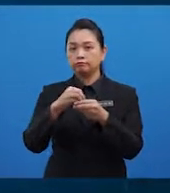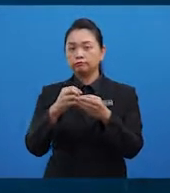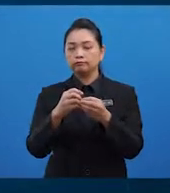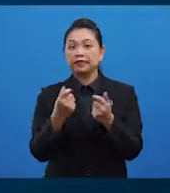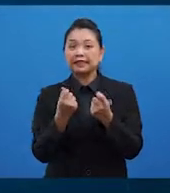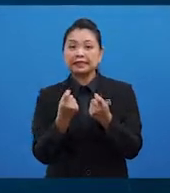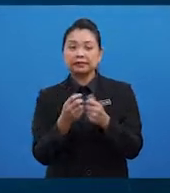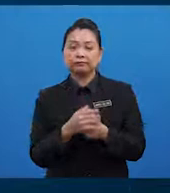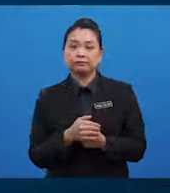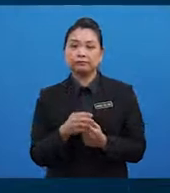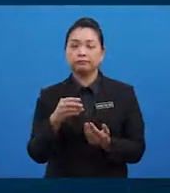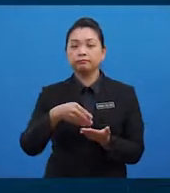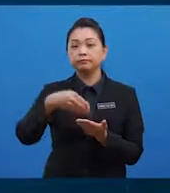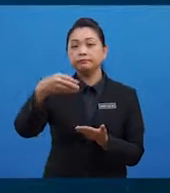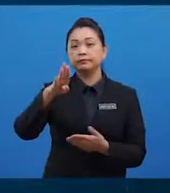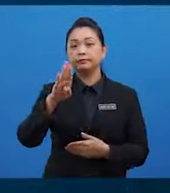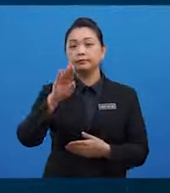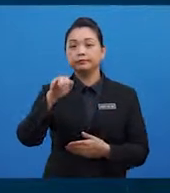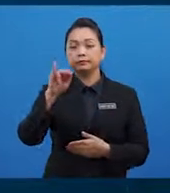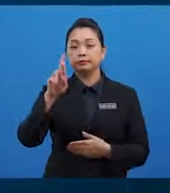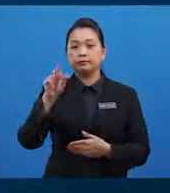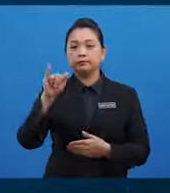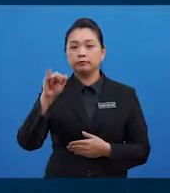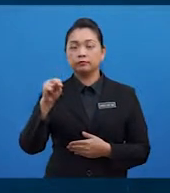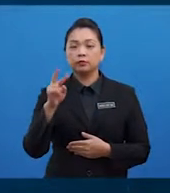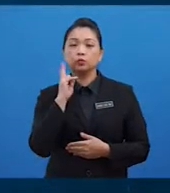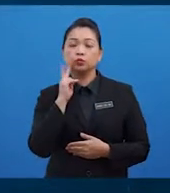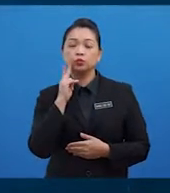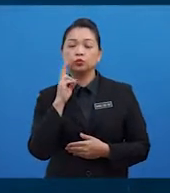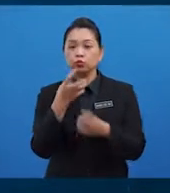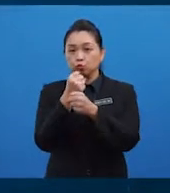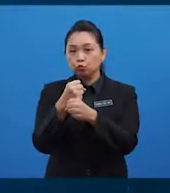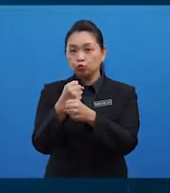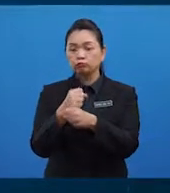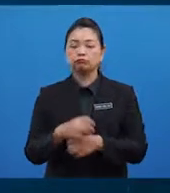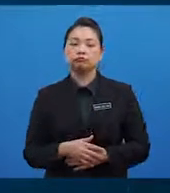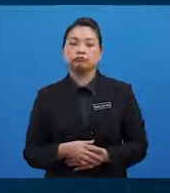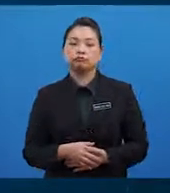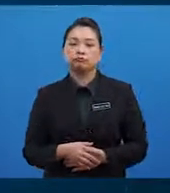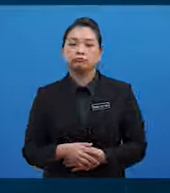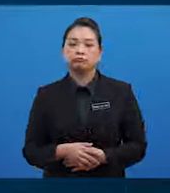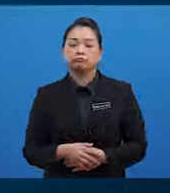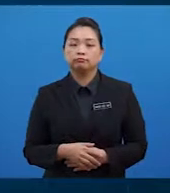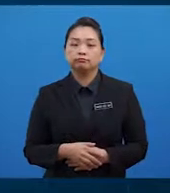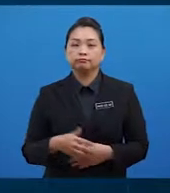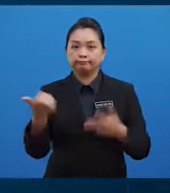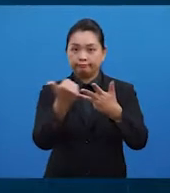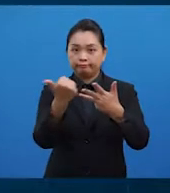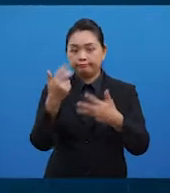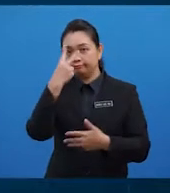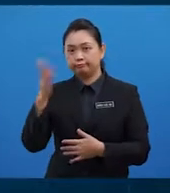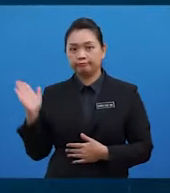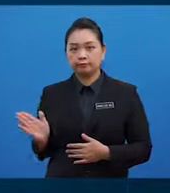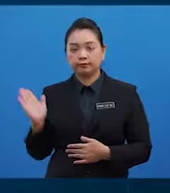daging, susu, sayuran hijau dan kacang. Makro mineral yang keempat iaitu